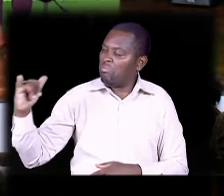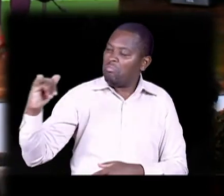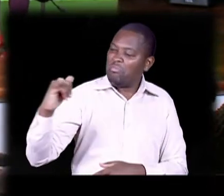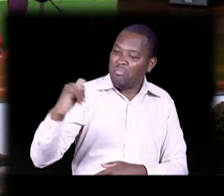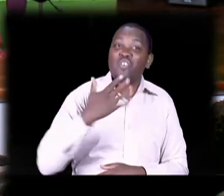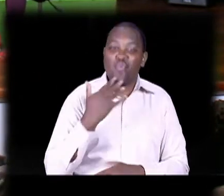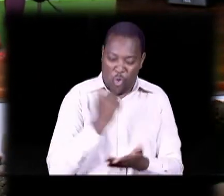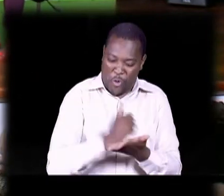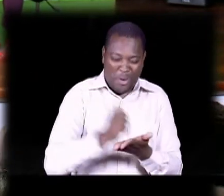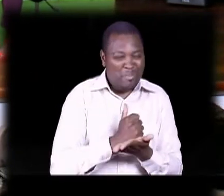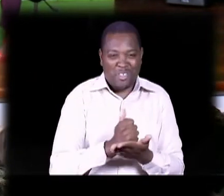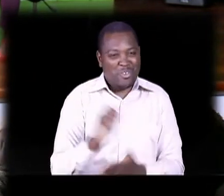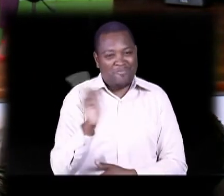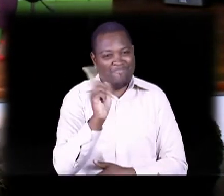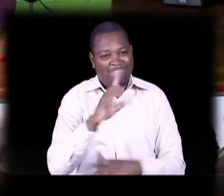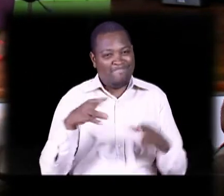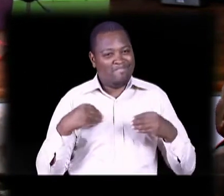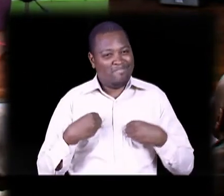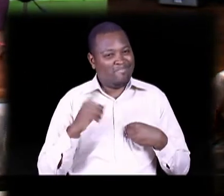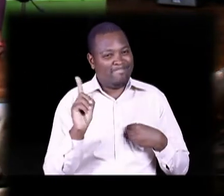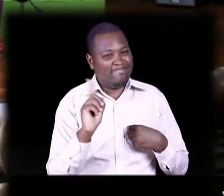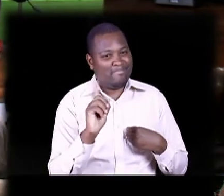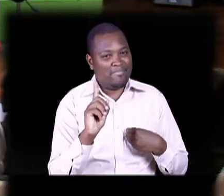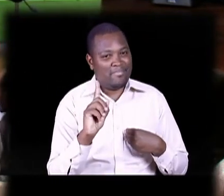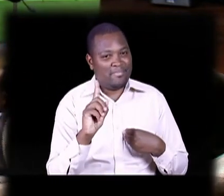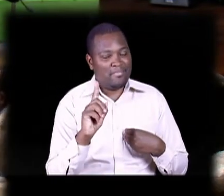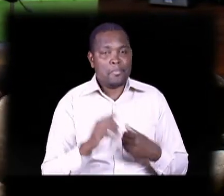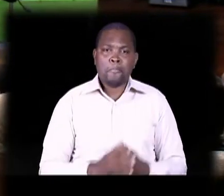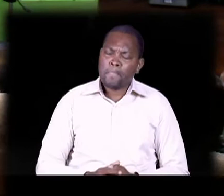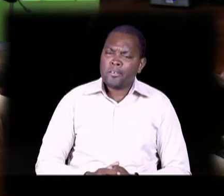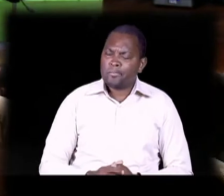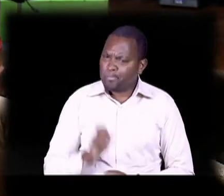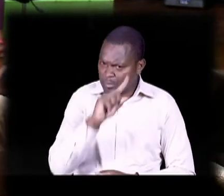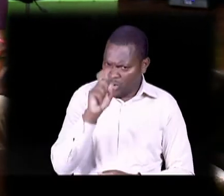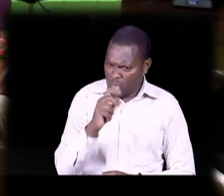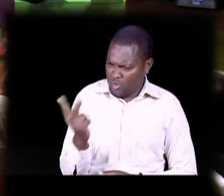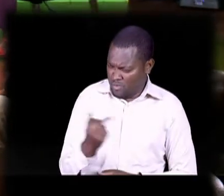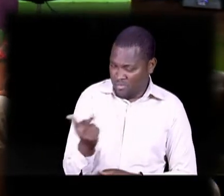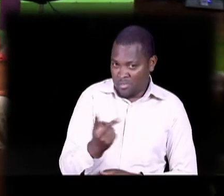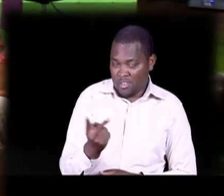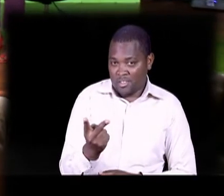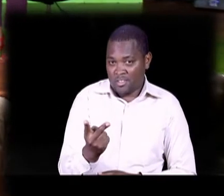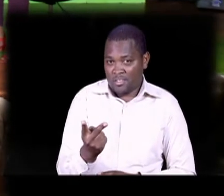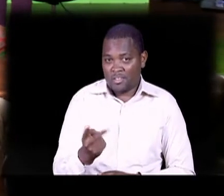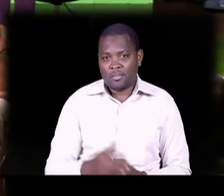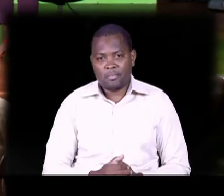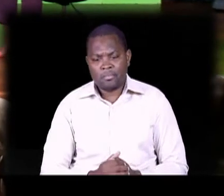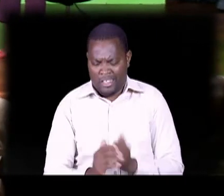Hauta ruhusiwa kupingi Saaba Mina Wachani kutuza swali Joyce Joyce na magii